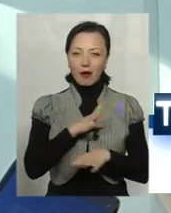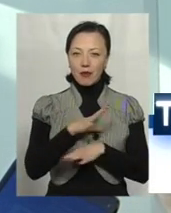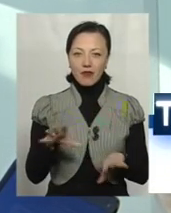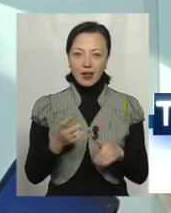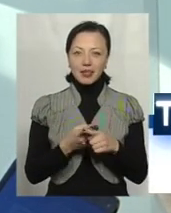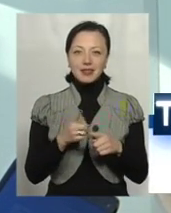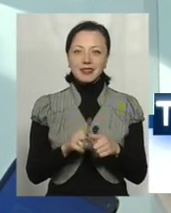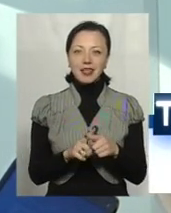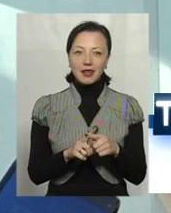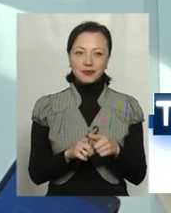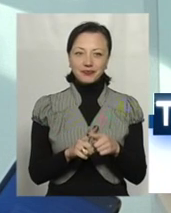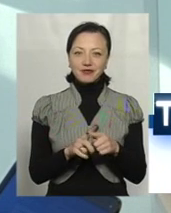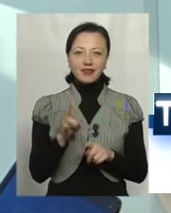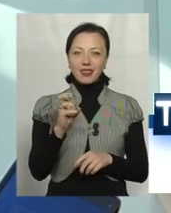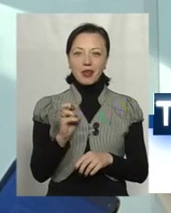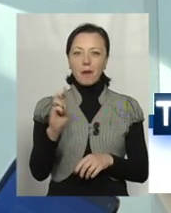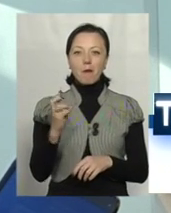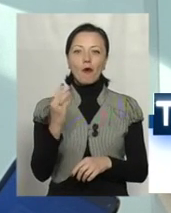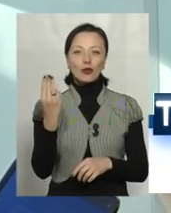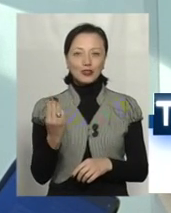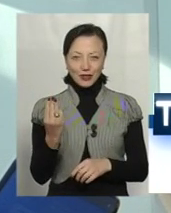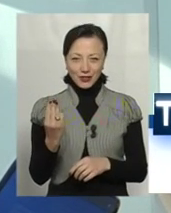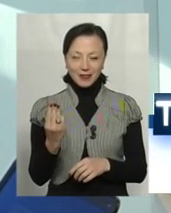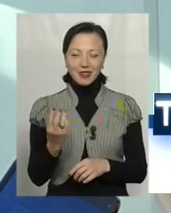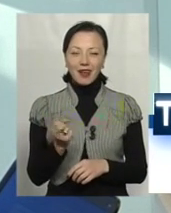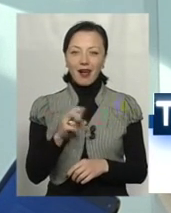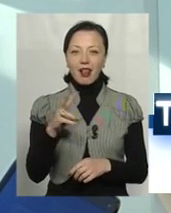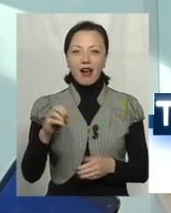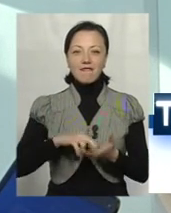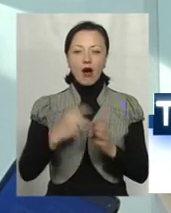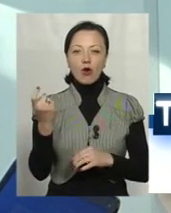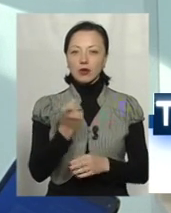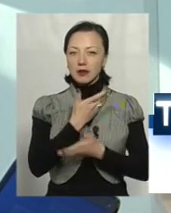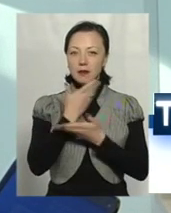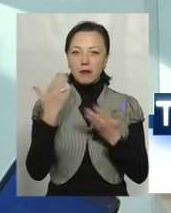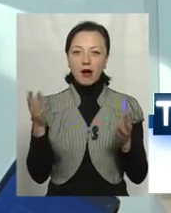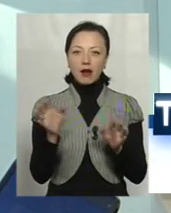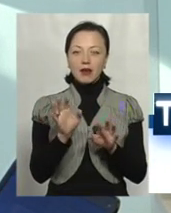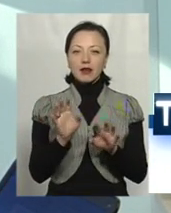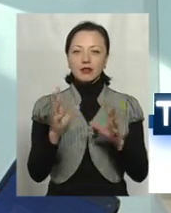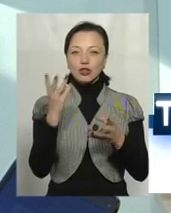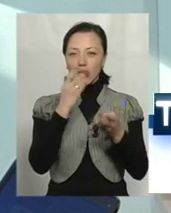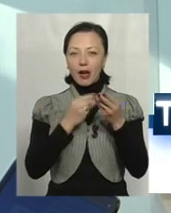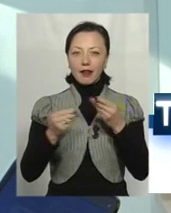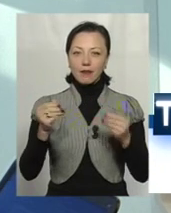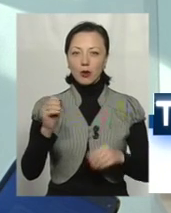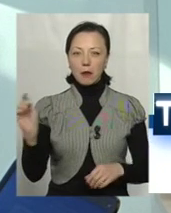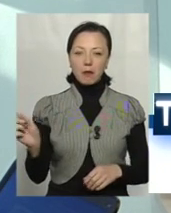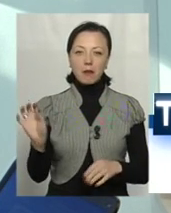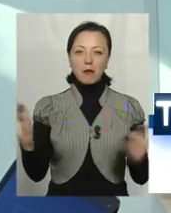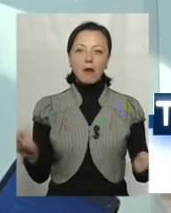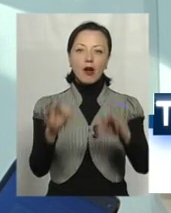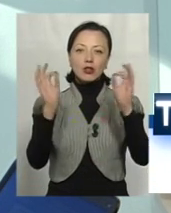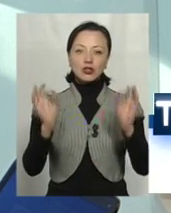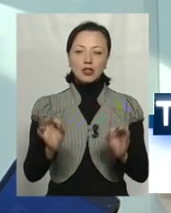хоча і борщ для когось Кожна хазяйка по-різному. Так, але в економіці не існує чарівної палички, якою ми